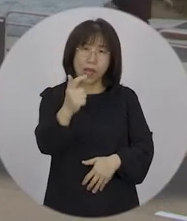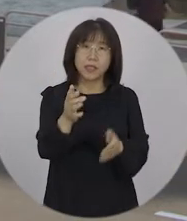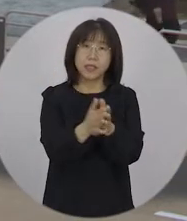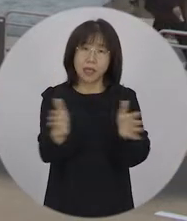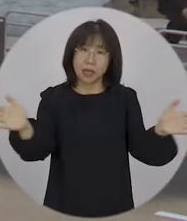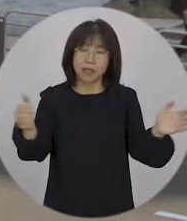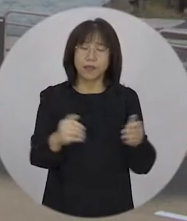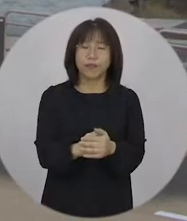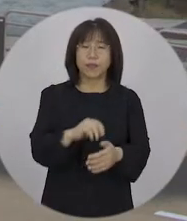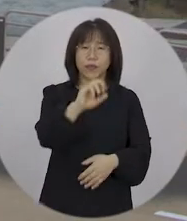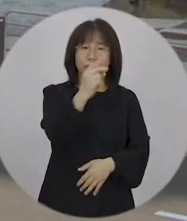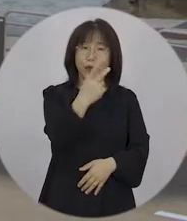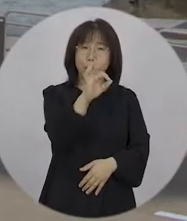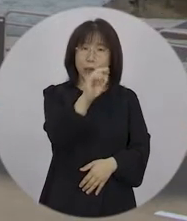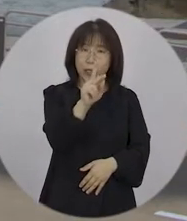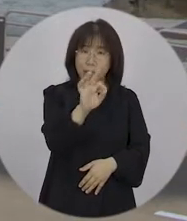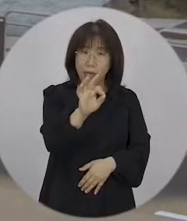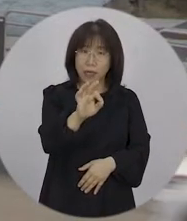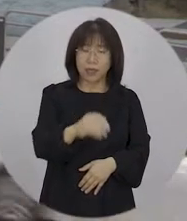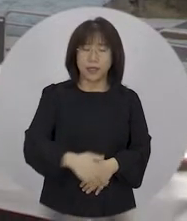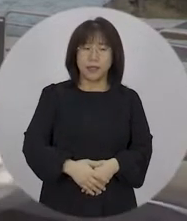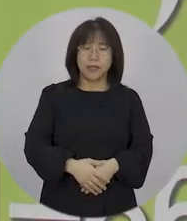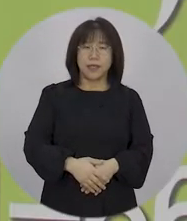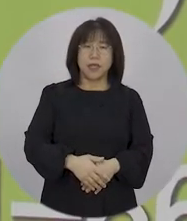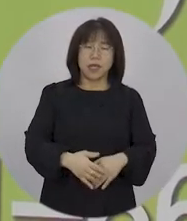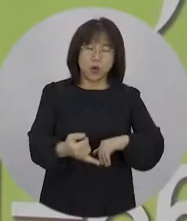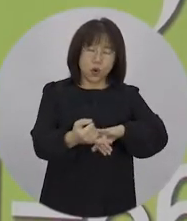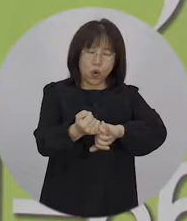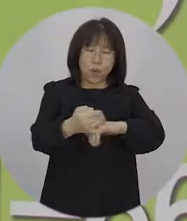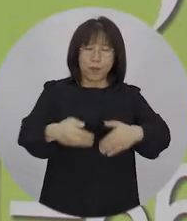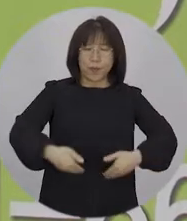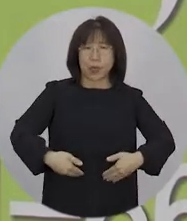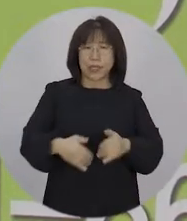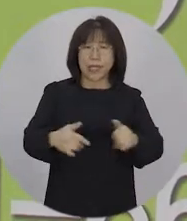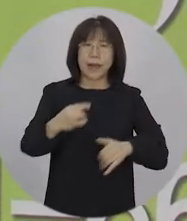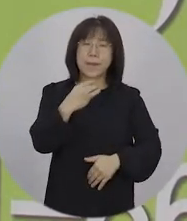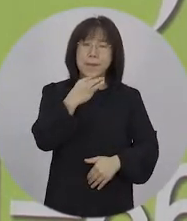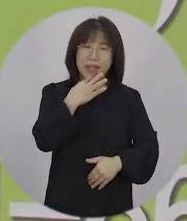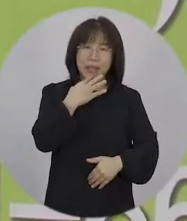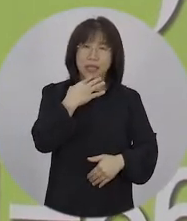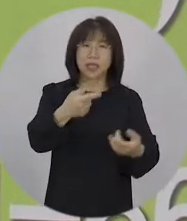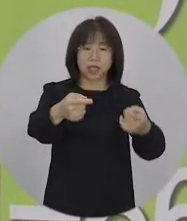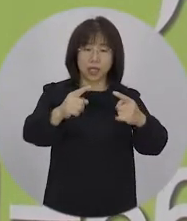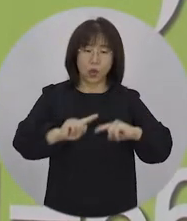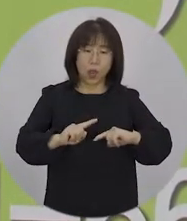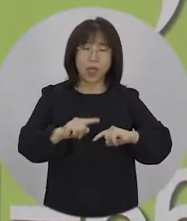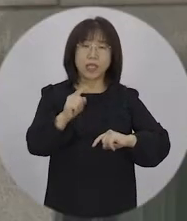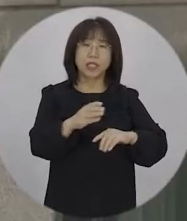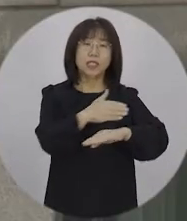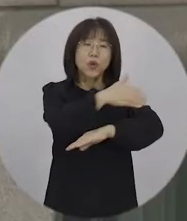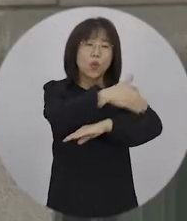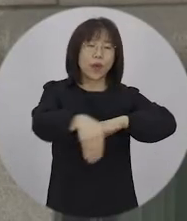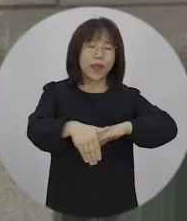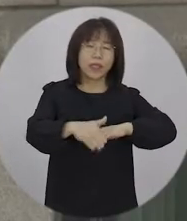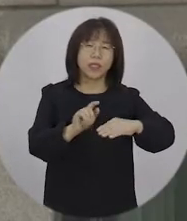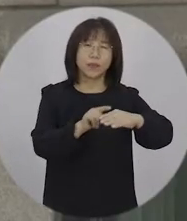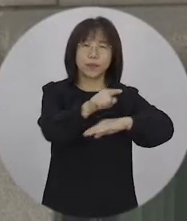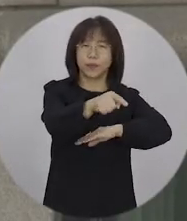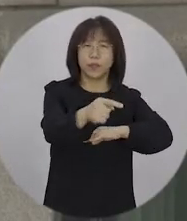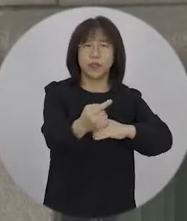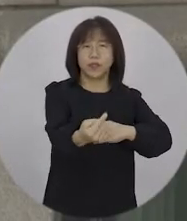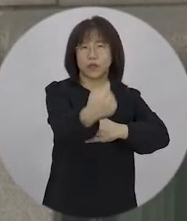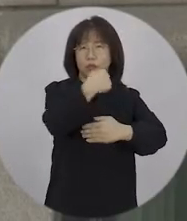먼저 요양시설의 필수 인력을 제외하고 외부인의 출입을 철저히 금지합니다. 필수 외래 진료 외에는